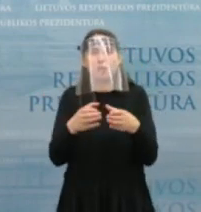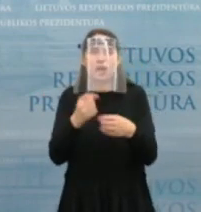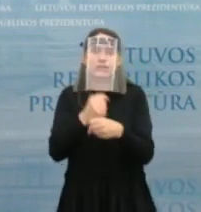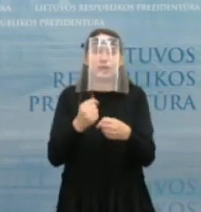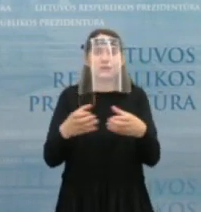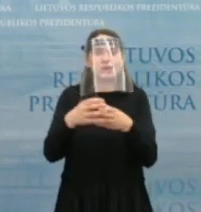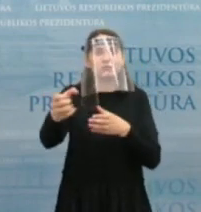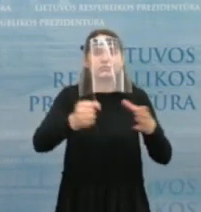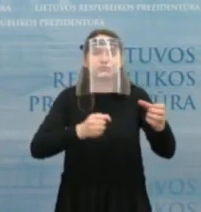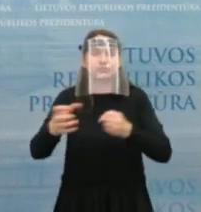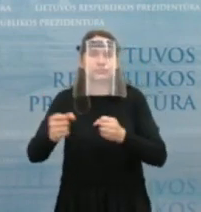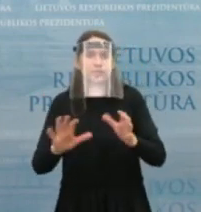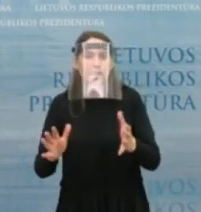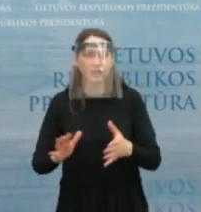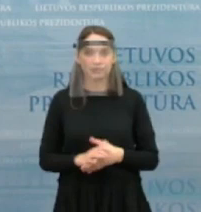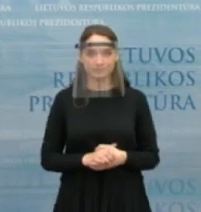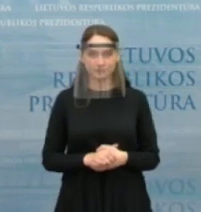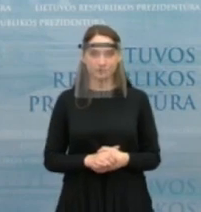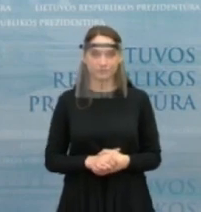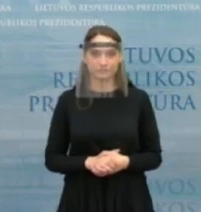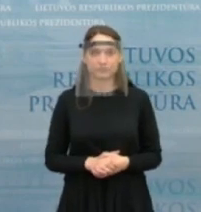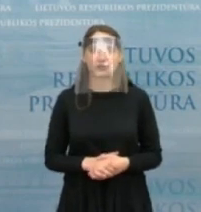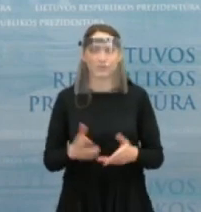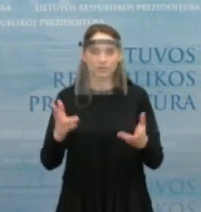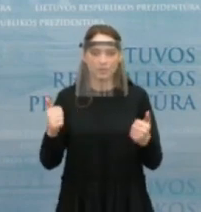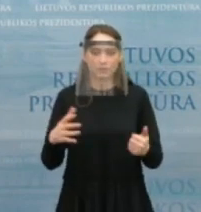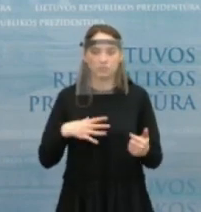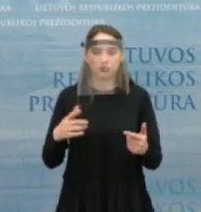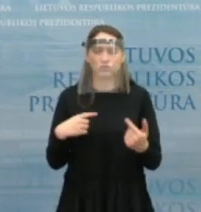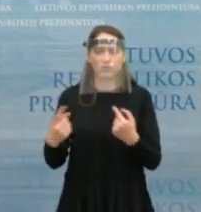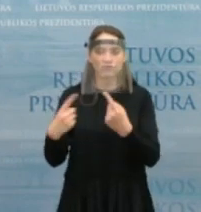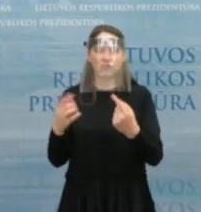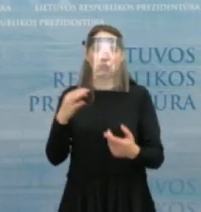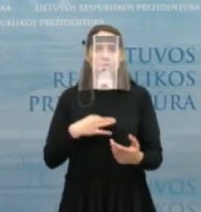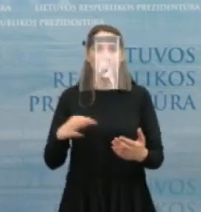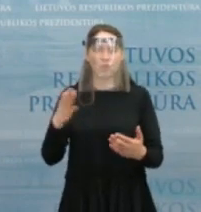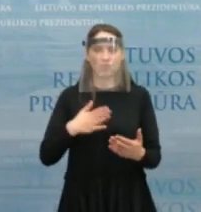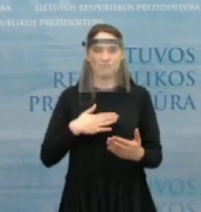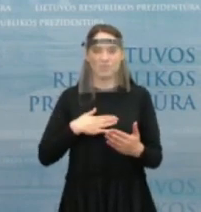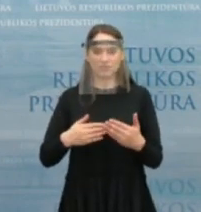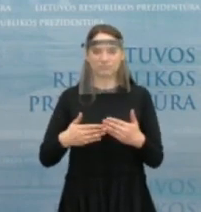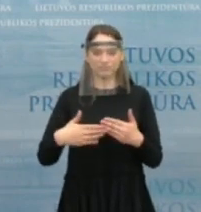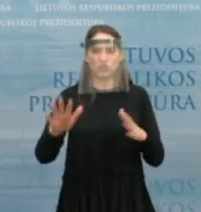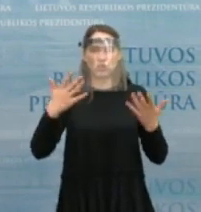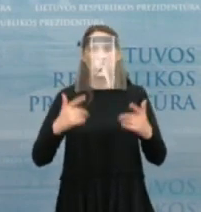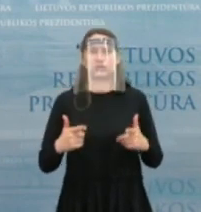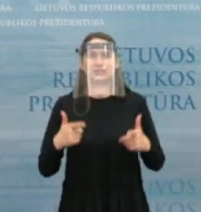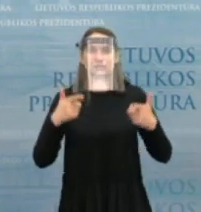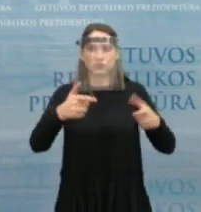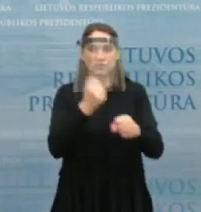Na, tiesiog buvo tikrai kalbėta apie mano natūralius minusus, ateinant į šitą poziciją,